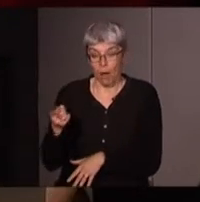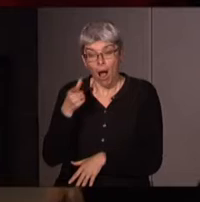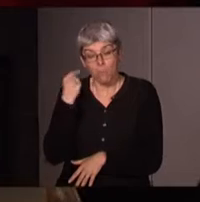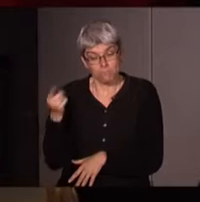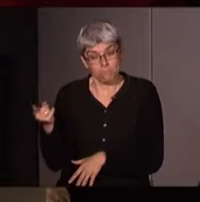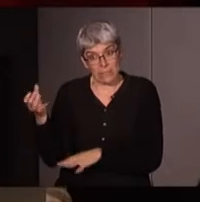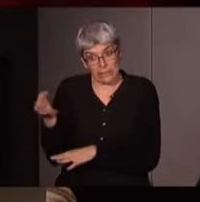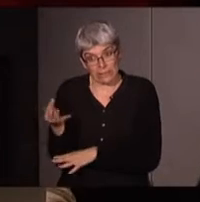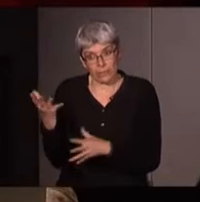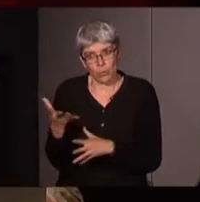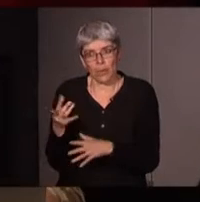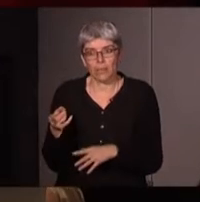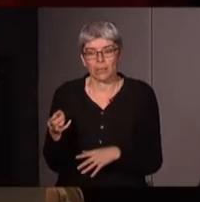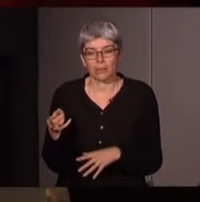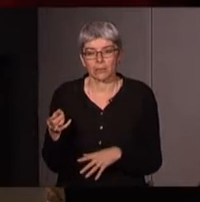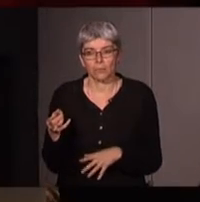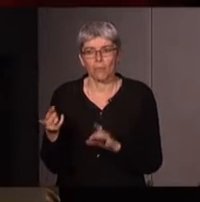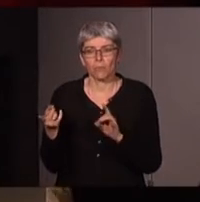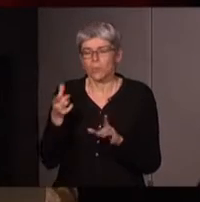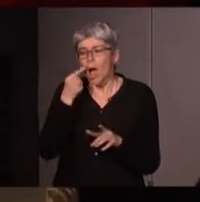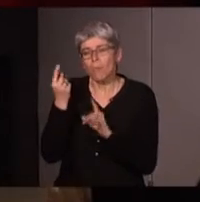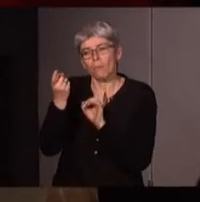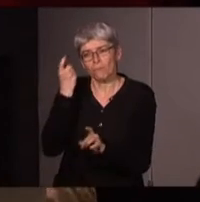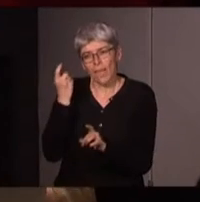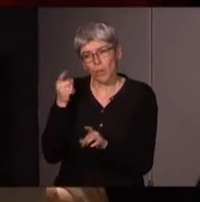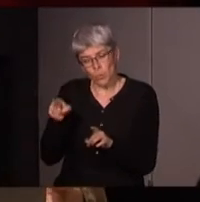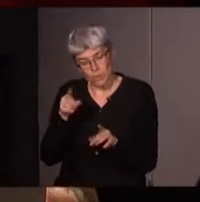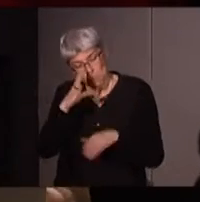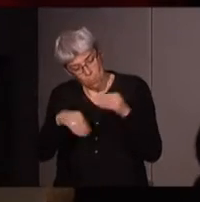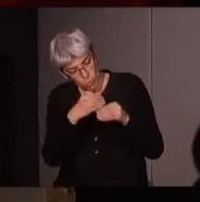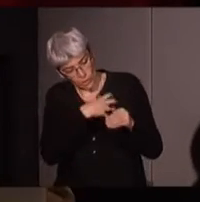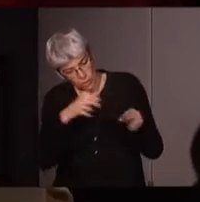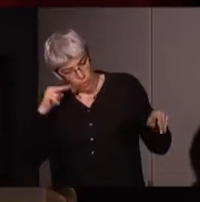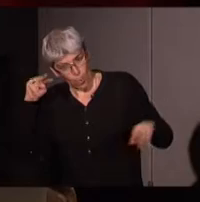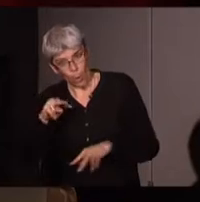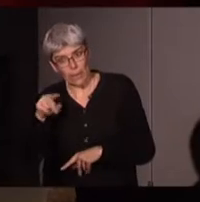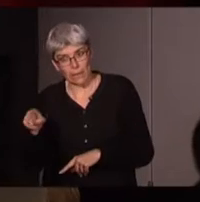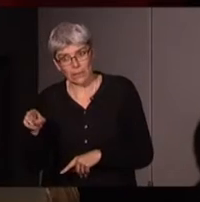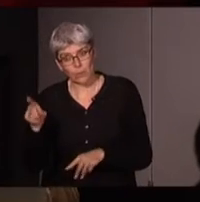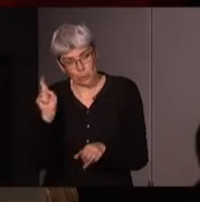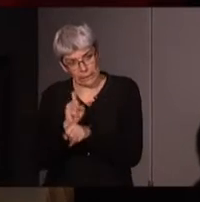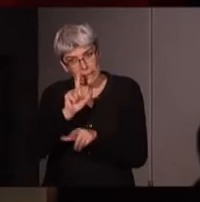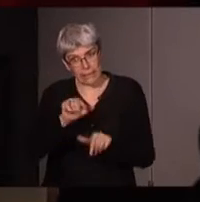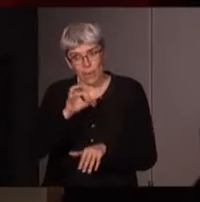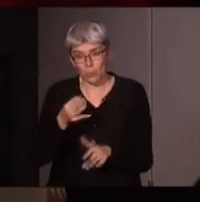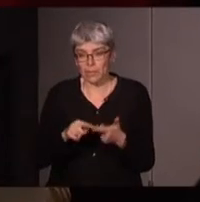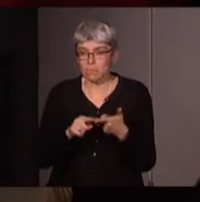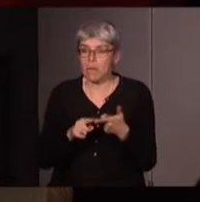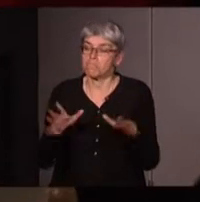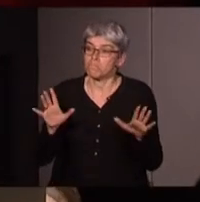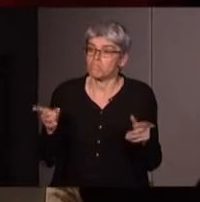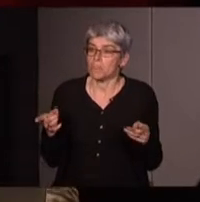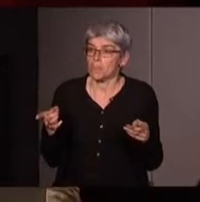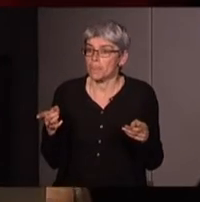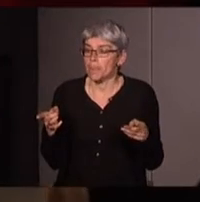cette version à Ramon Grossfogel venue de la périphérie du monde riche, mais aussi dans